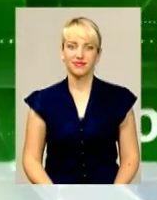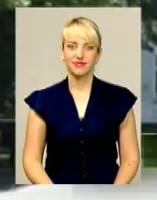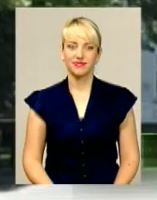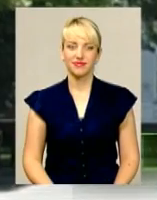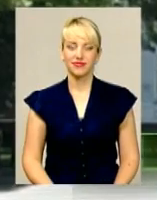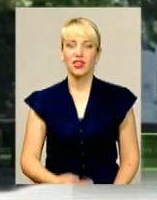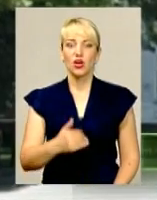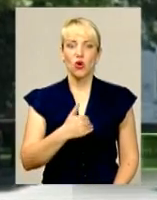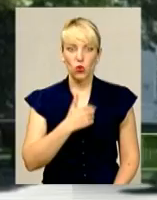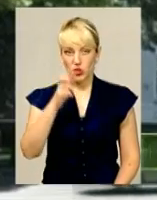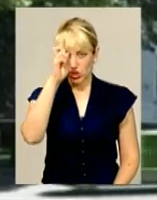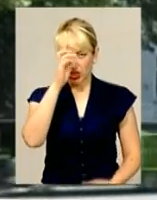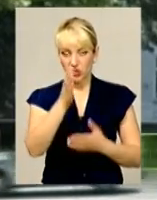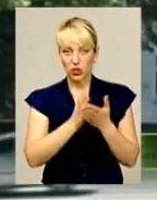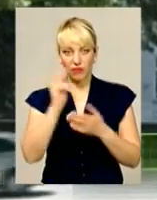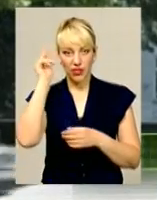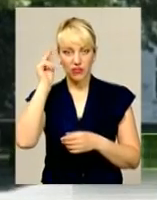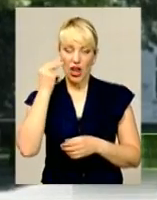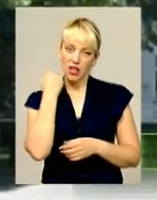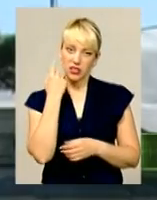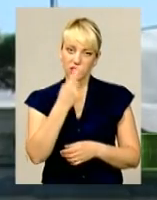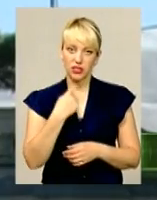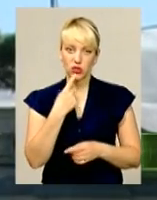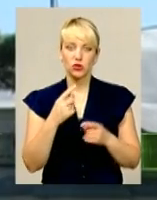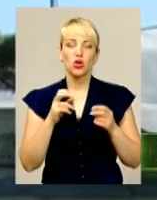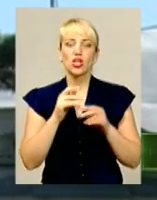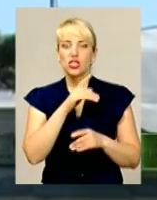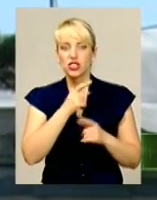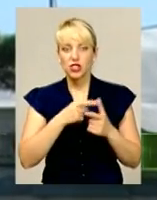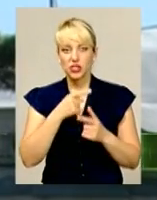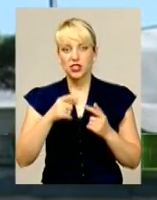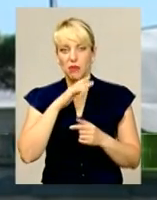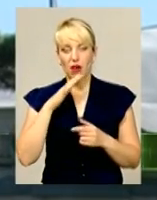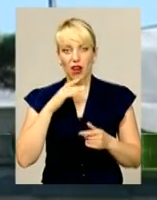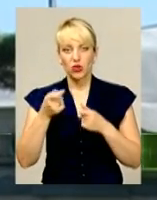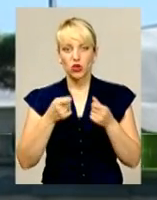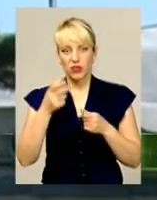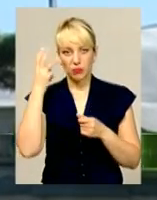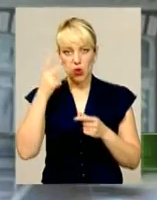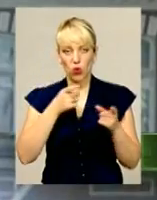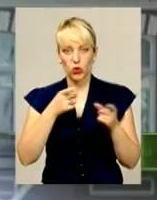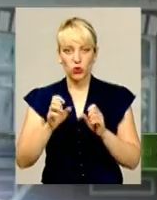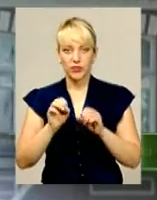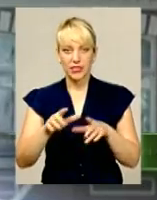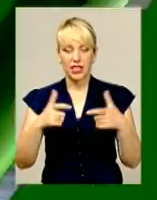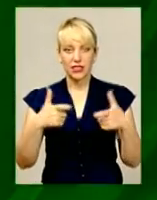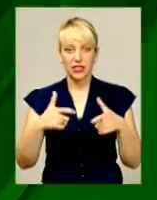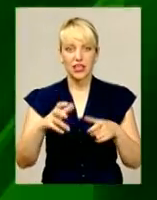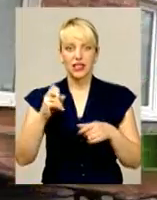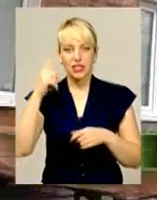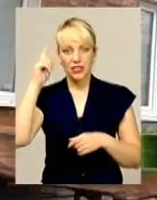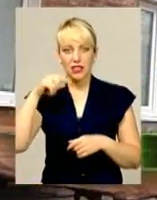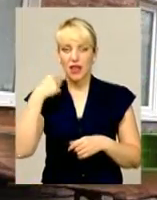Хочеш у держслужбовців – вивчай англійську. Чи багато керівників Хмельниччини готові здати тест на знання мови мільйонів?